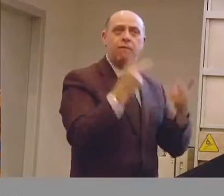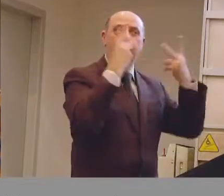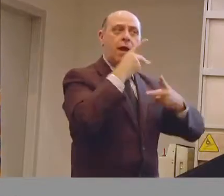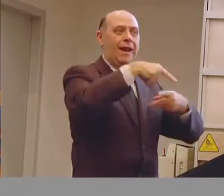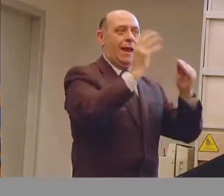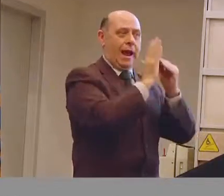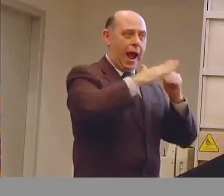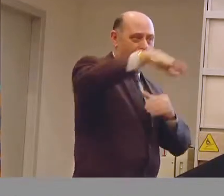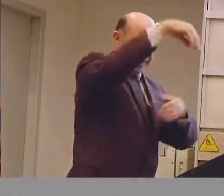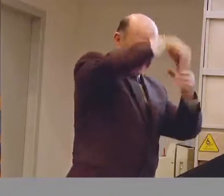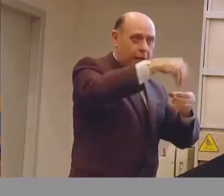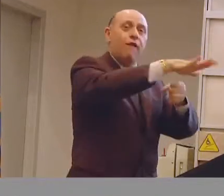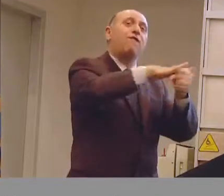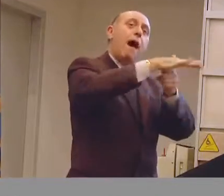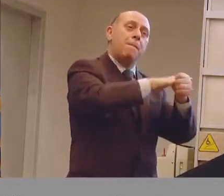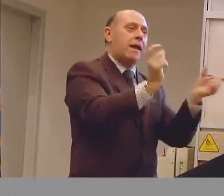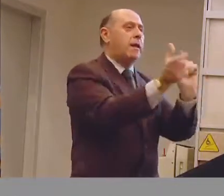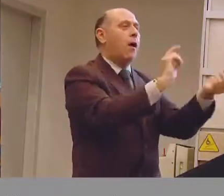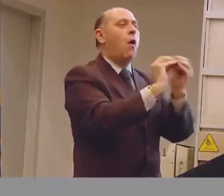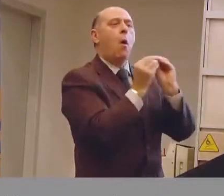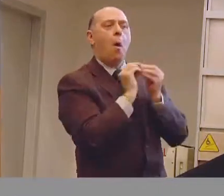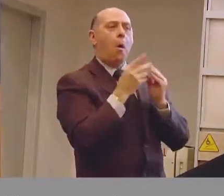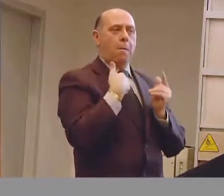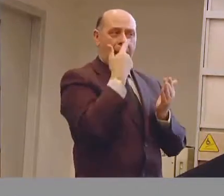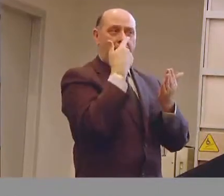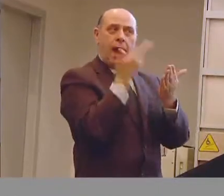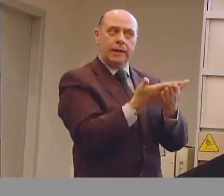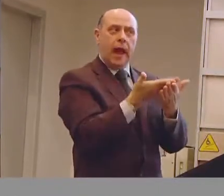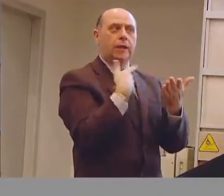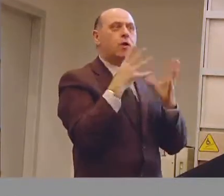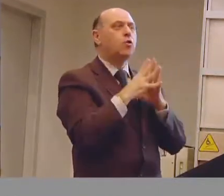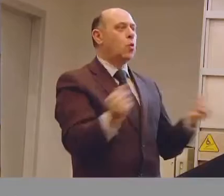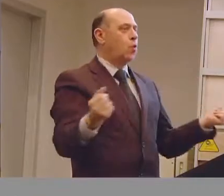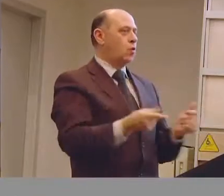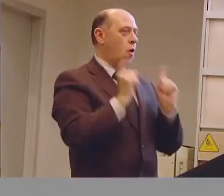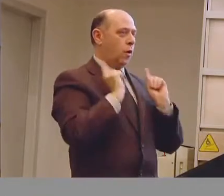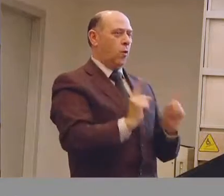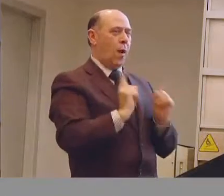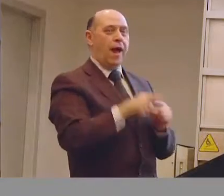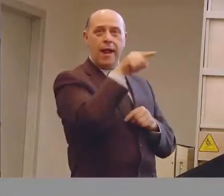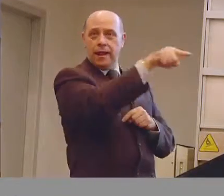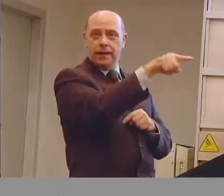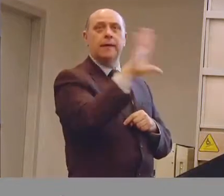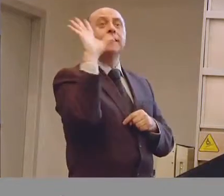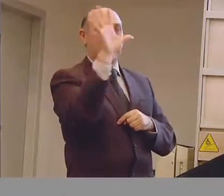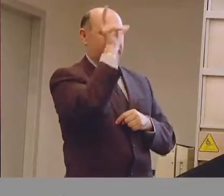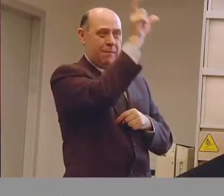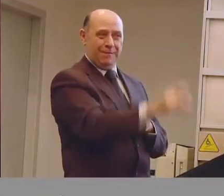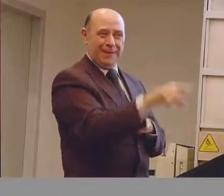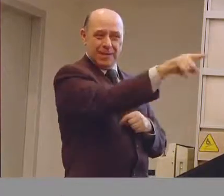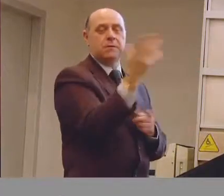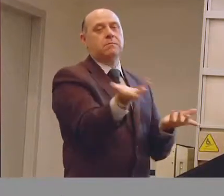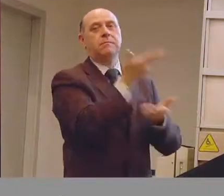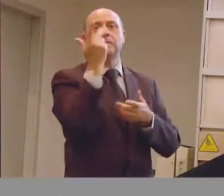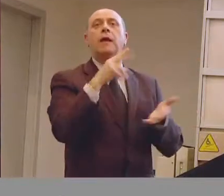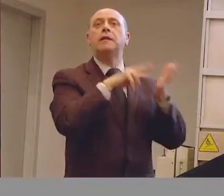interazioni socio-familiari, come andare effettivamente a trovare le migliori soluzioni tecniche. Se per esempio l'assistito a poca familiarità